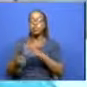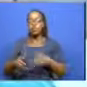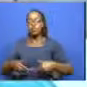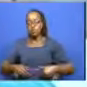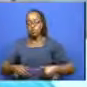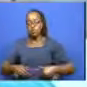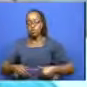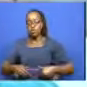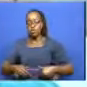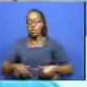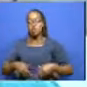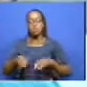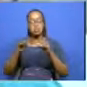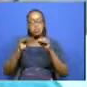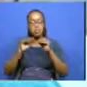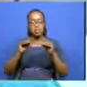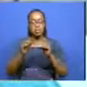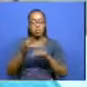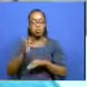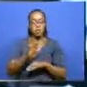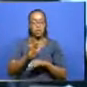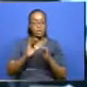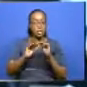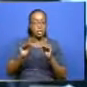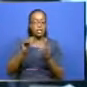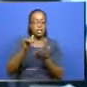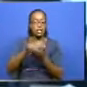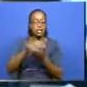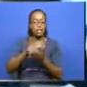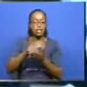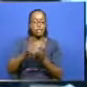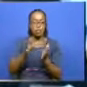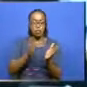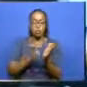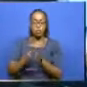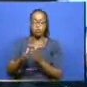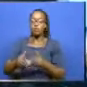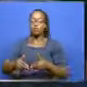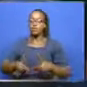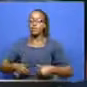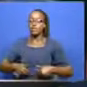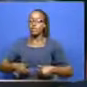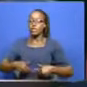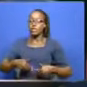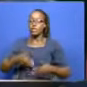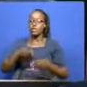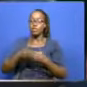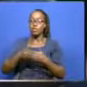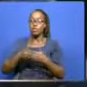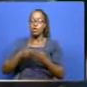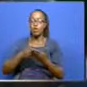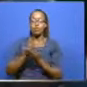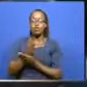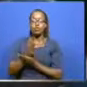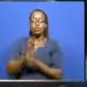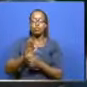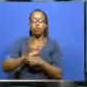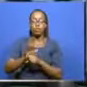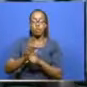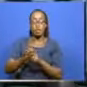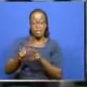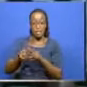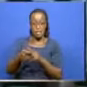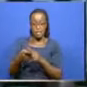ya wanautoa mafunzo kurejilea mipangu ya kutuwa mafunzo kwa vijana, baadi ya shuli hiyo kusimamisho kufuatia kuzuka kwa marathi ya COVID